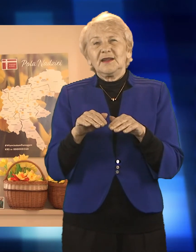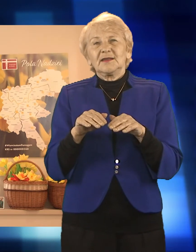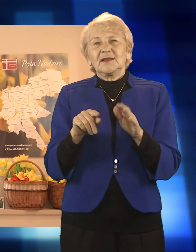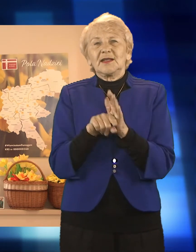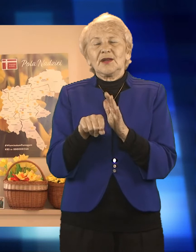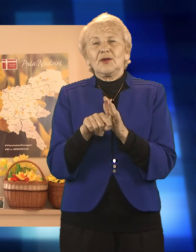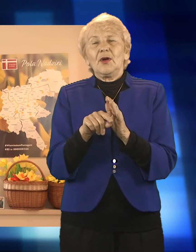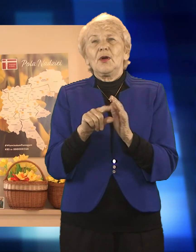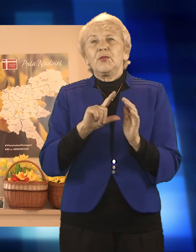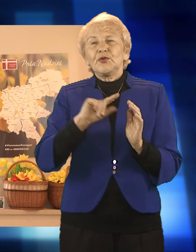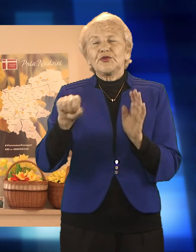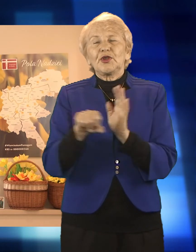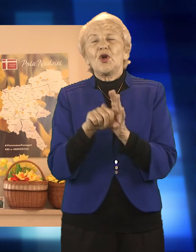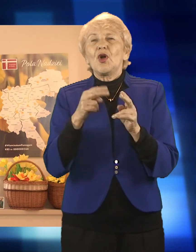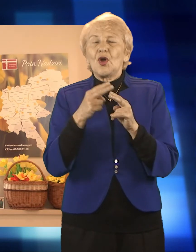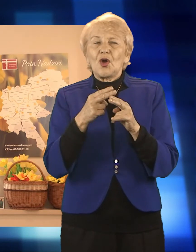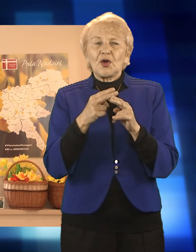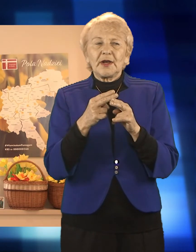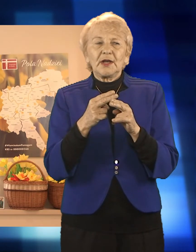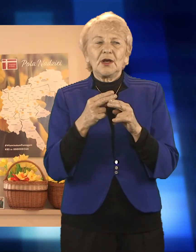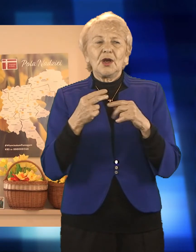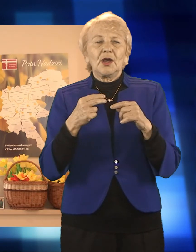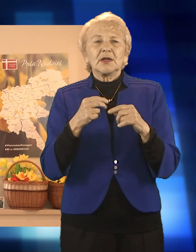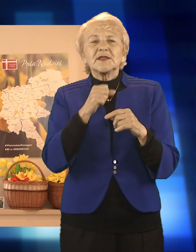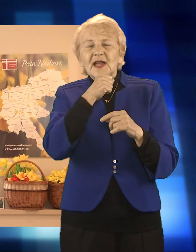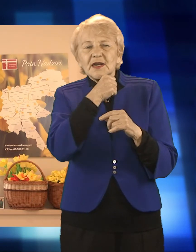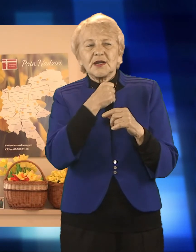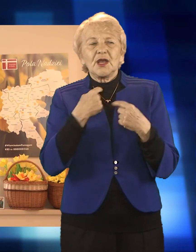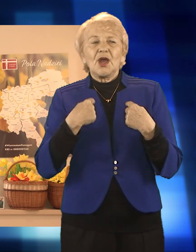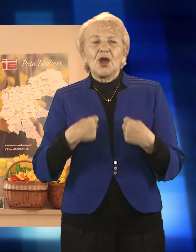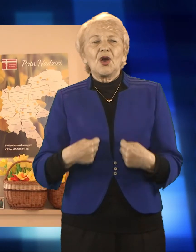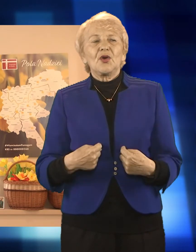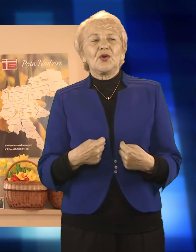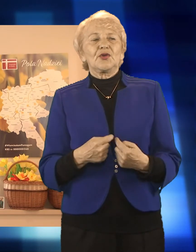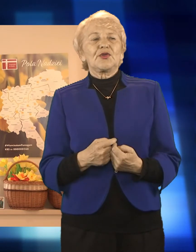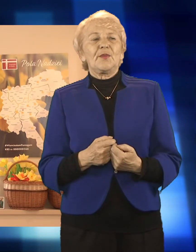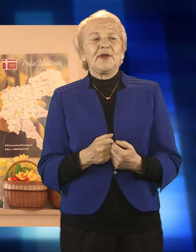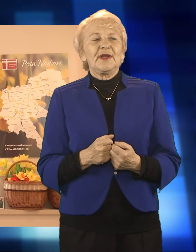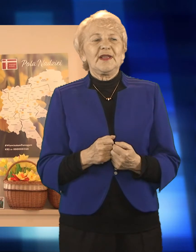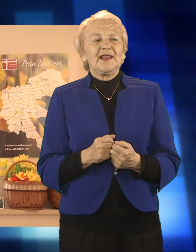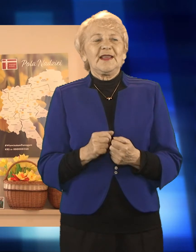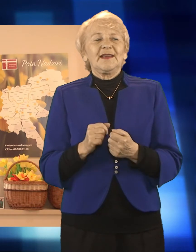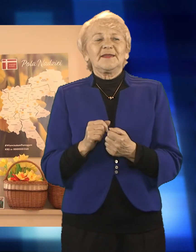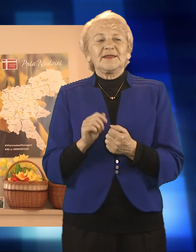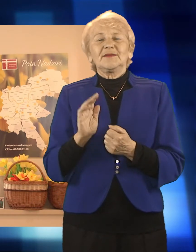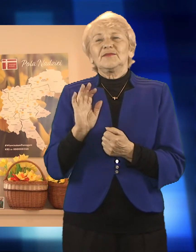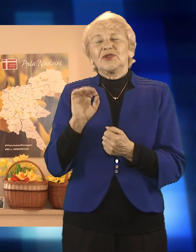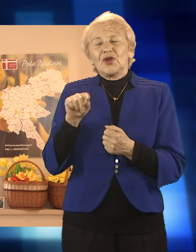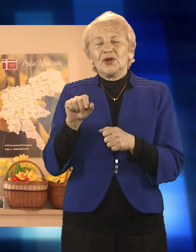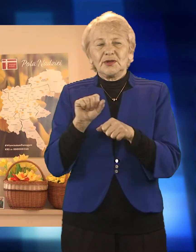okres najbliższych półtorej miesiąca do dwóch miesięcy normalnie funkcjonować, czyli wchodzić w tym pełnym